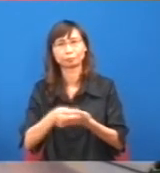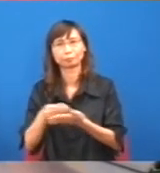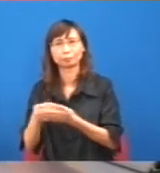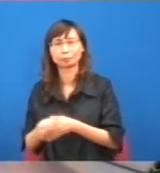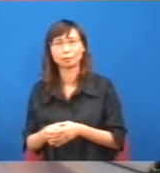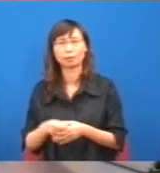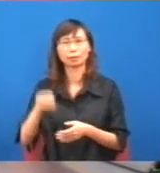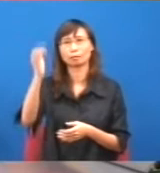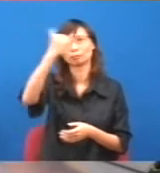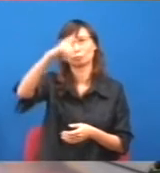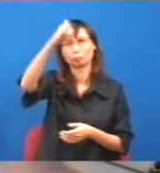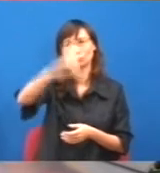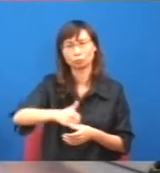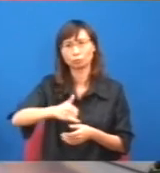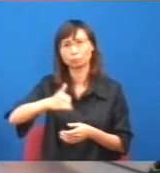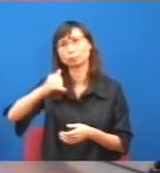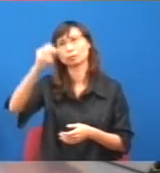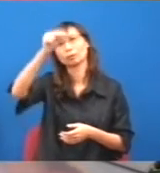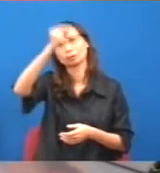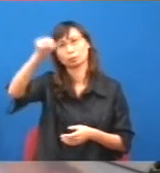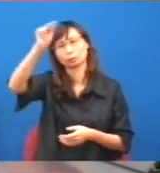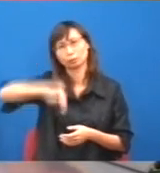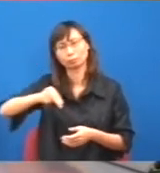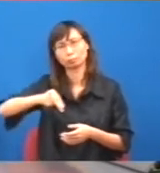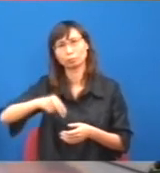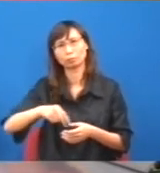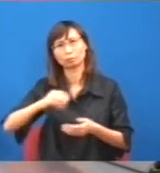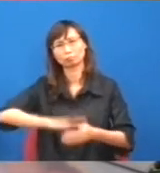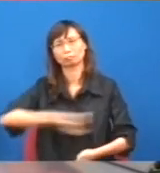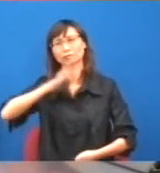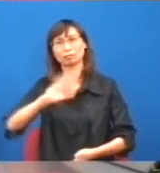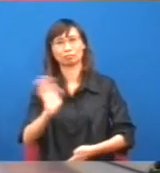那怎麼搞呢?怎樣養妻活兒呢?